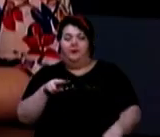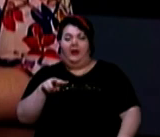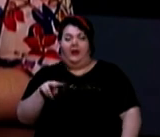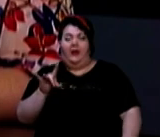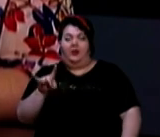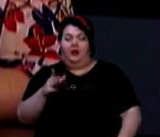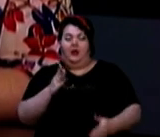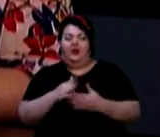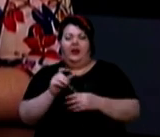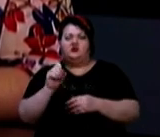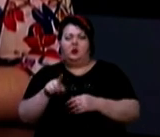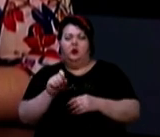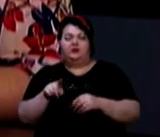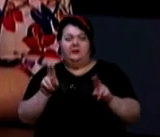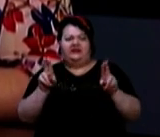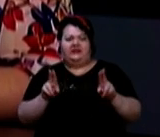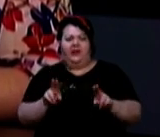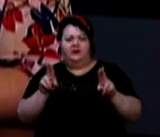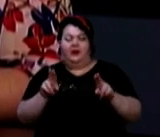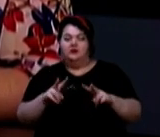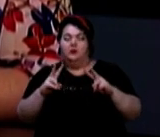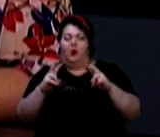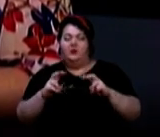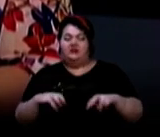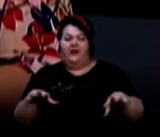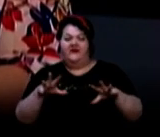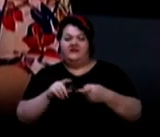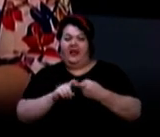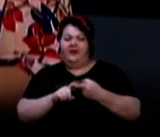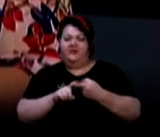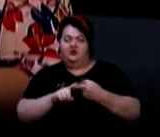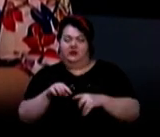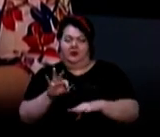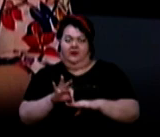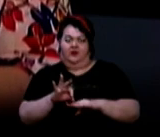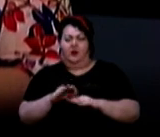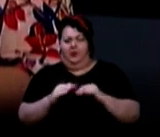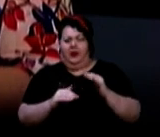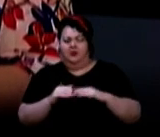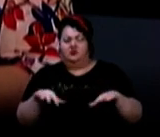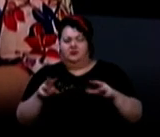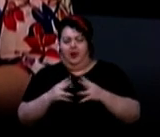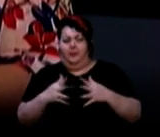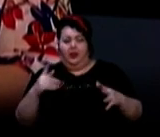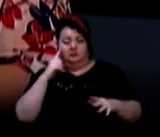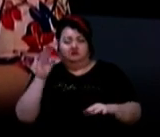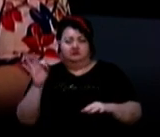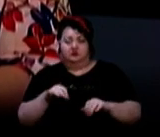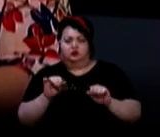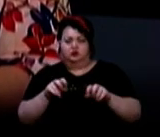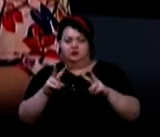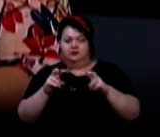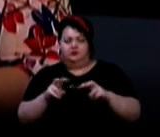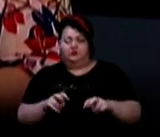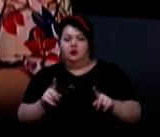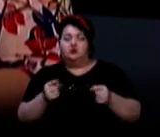Дякую за перегляд! Не всіх, а практично всіх. Більшість інфекційних захворювань, класично,